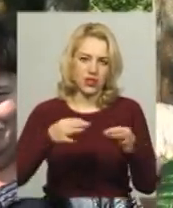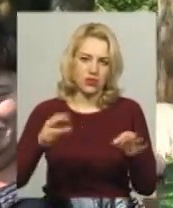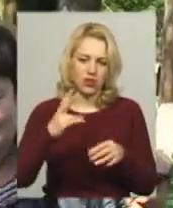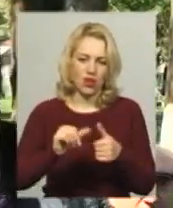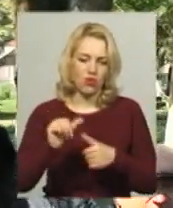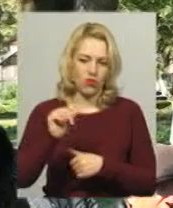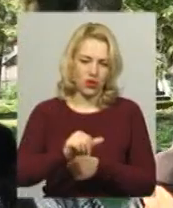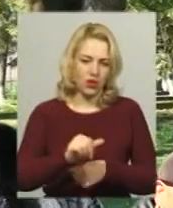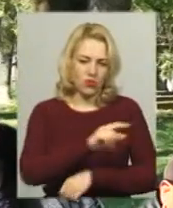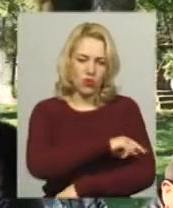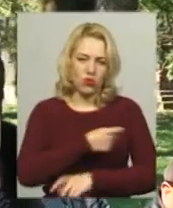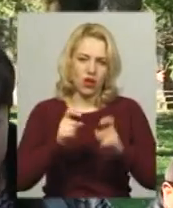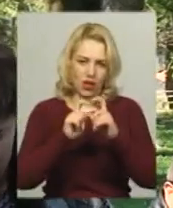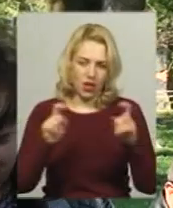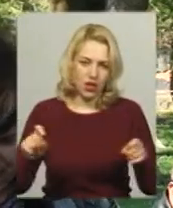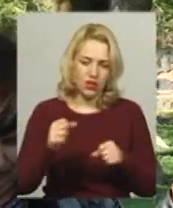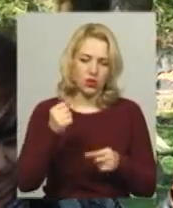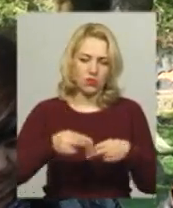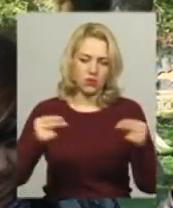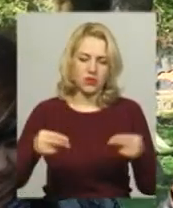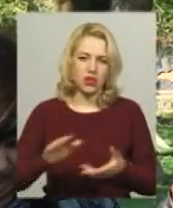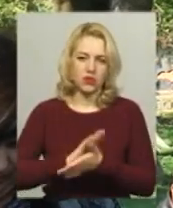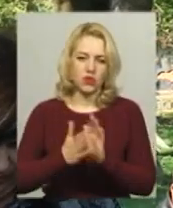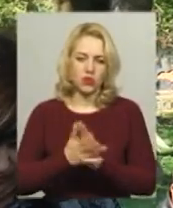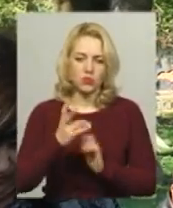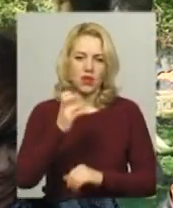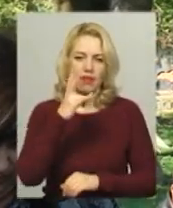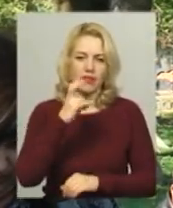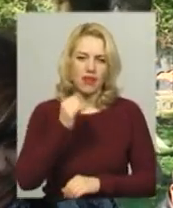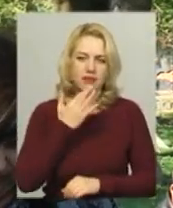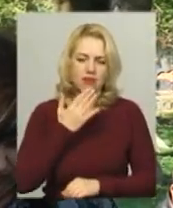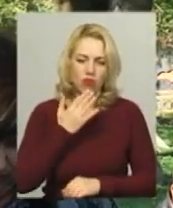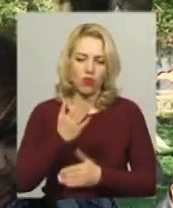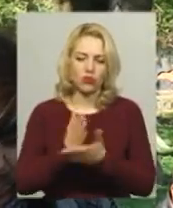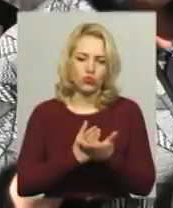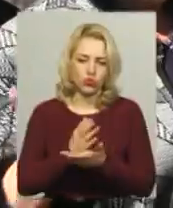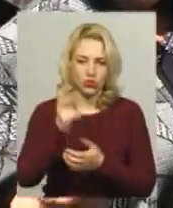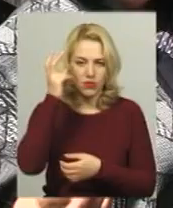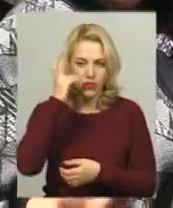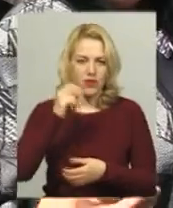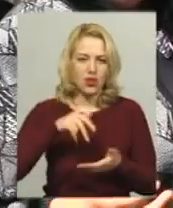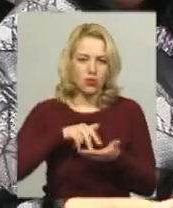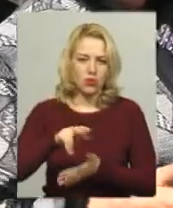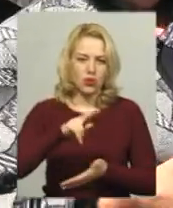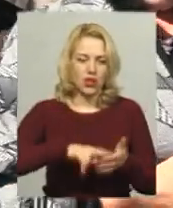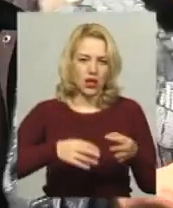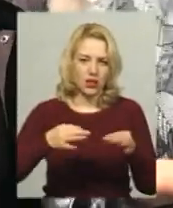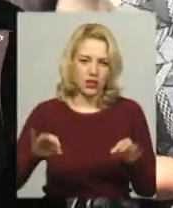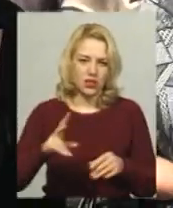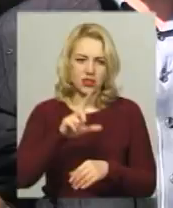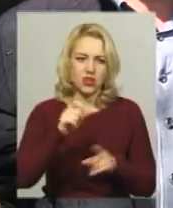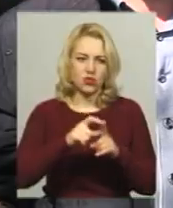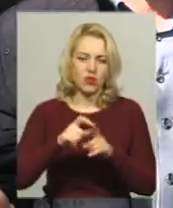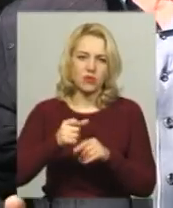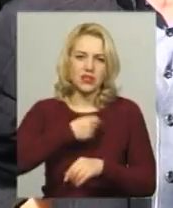лікарню, підписати договір з Нацслужбою в Києві, пройти акредитацію. За словами старшого фельдшера швидкої